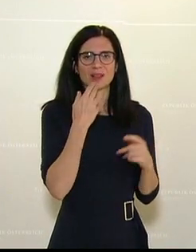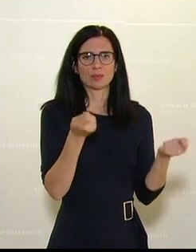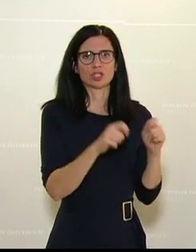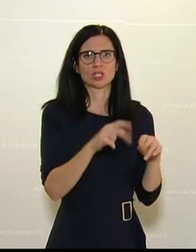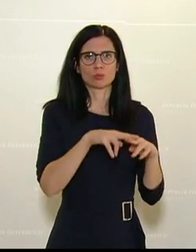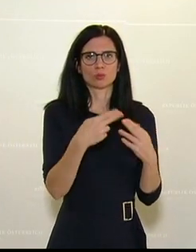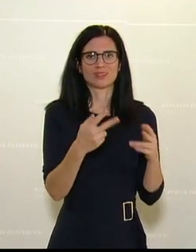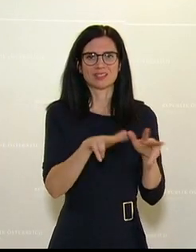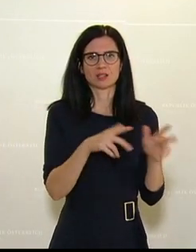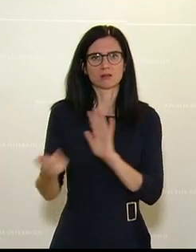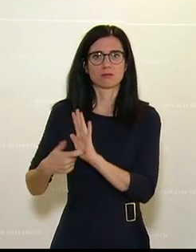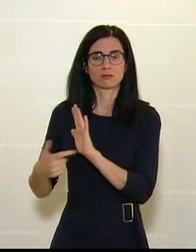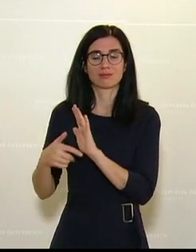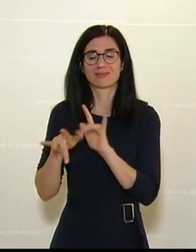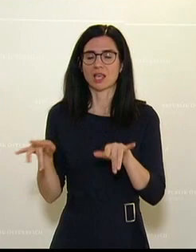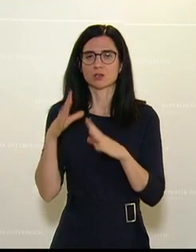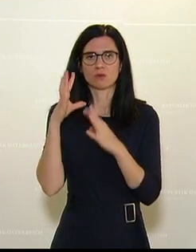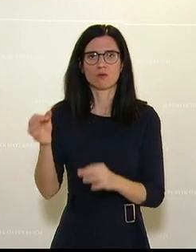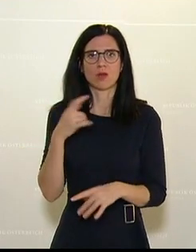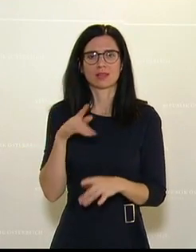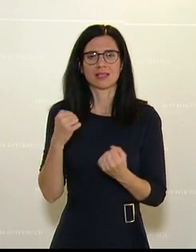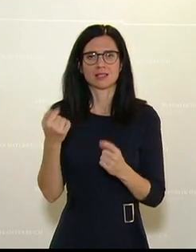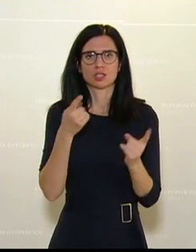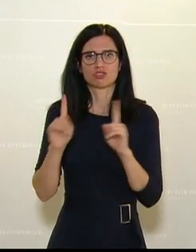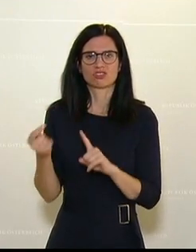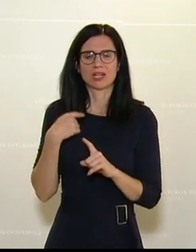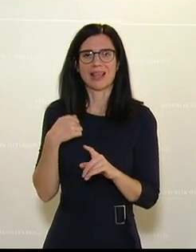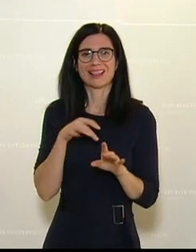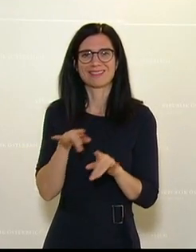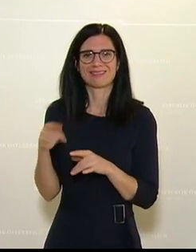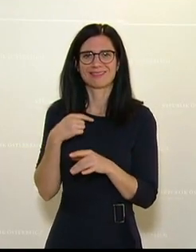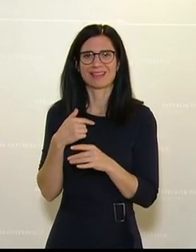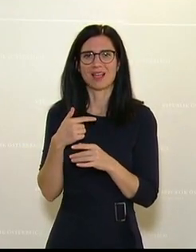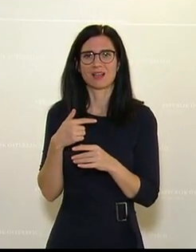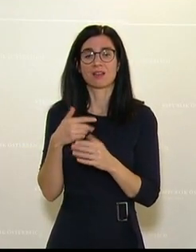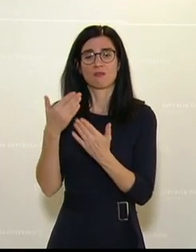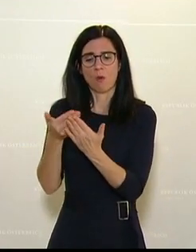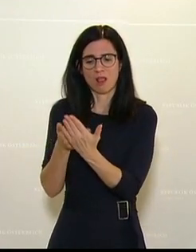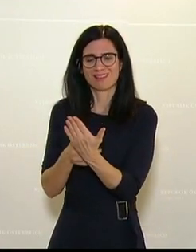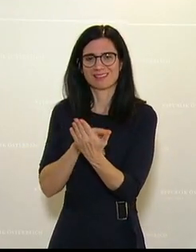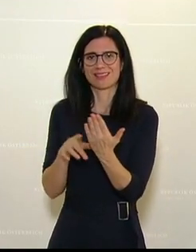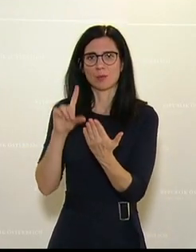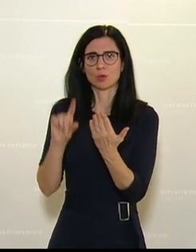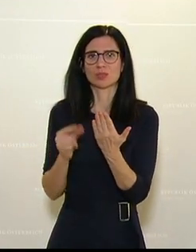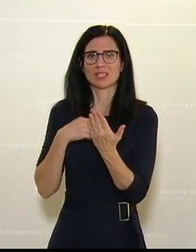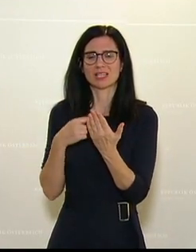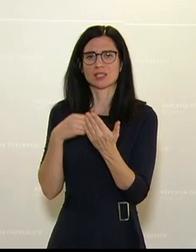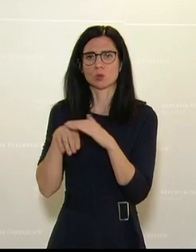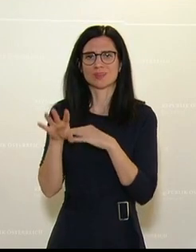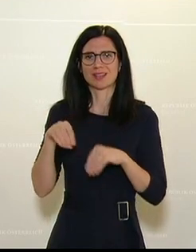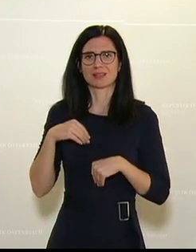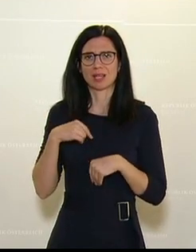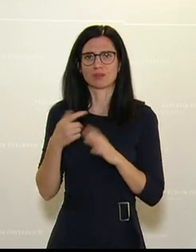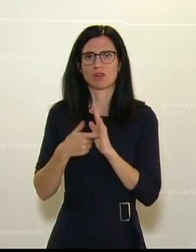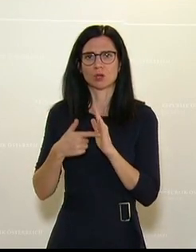Bundesregierung wird aufgefordert, umgehend sicherzustellen, dass bei der Feststellung des Vorliegens eines begünstigten Unternehmens als